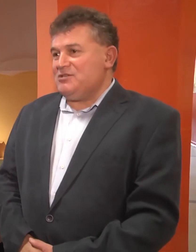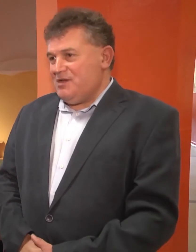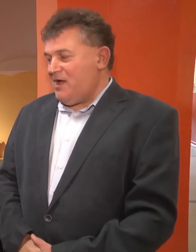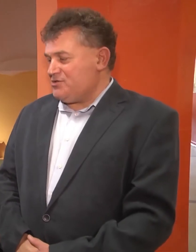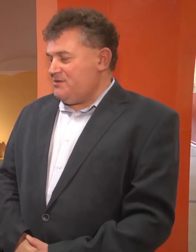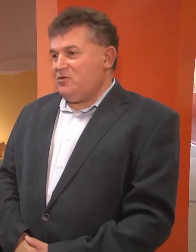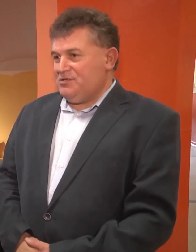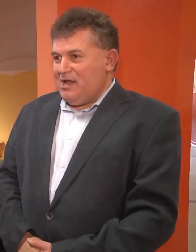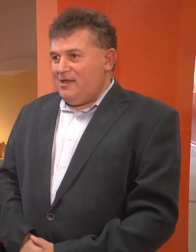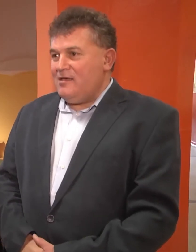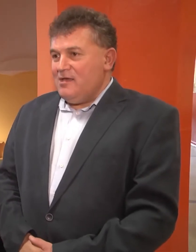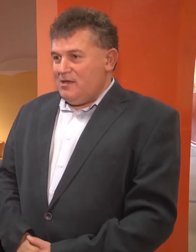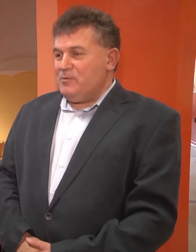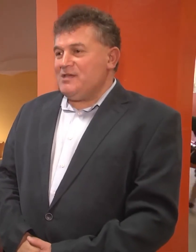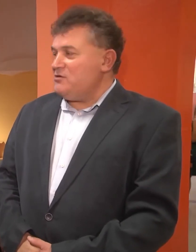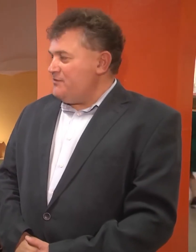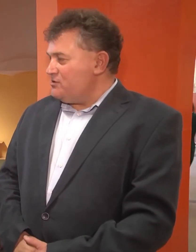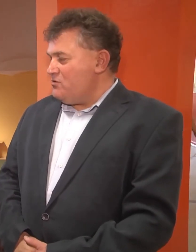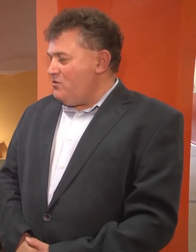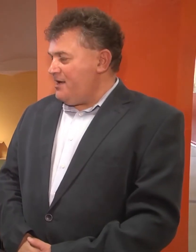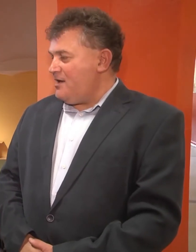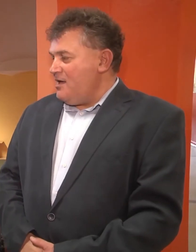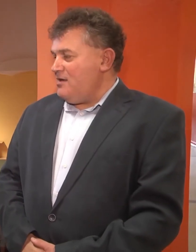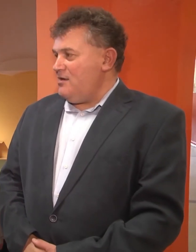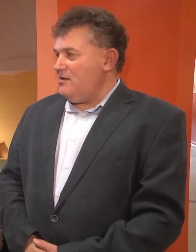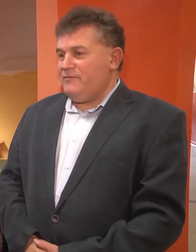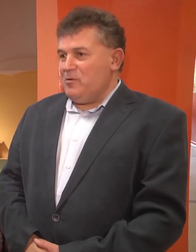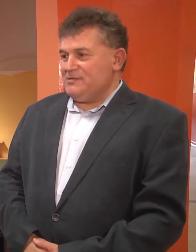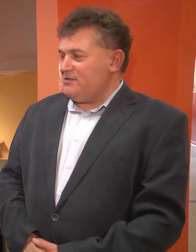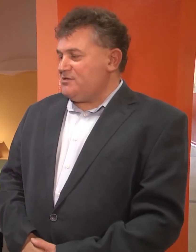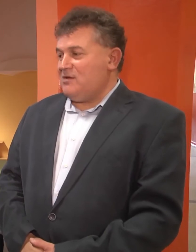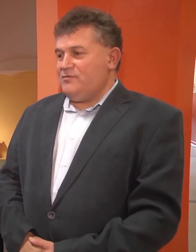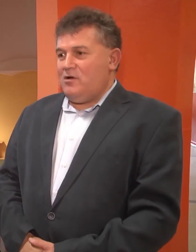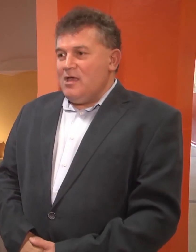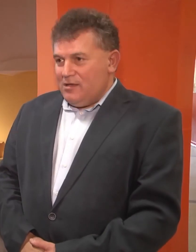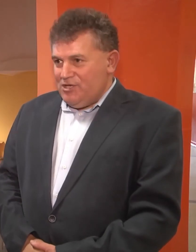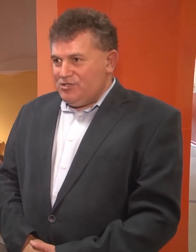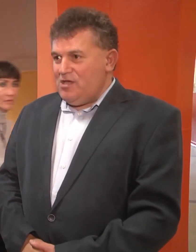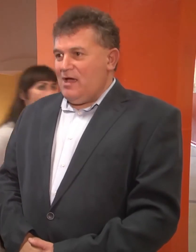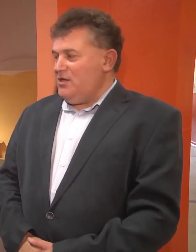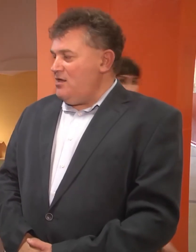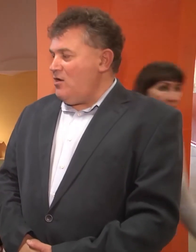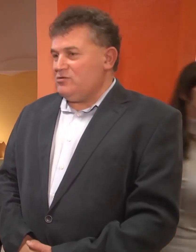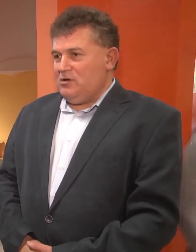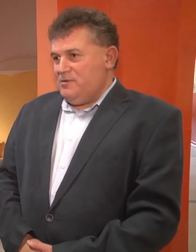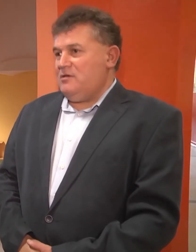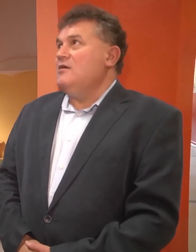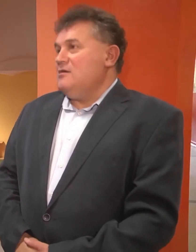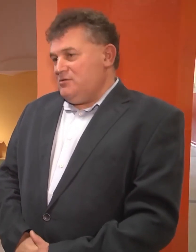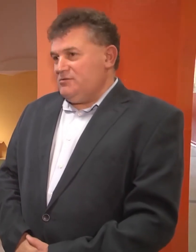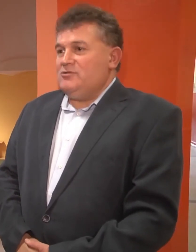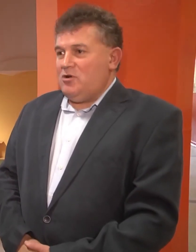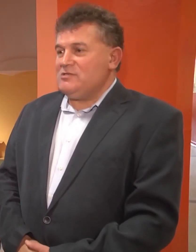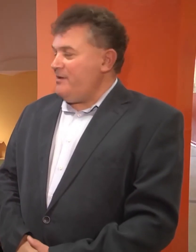praktycznie w każdym oddziale Polskiego Związku Głuchych w Polsce, że zarówno dzieci jak i osoby